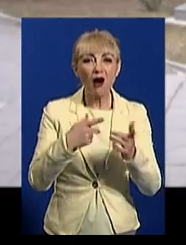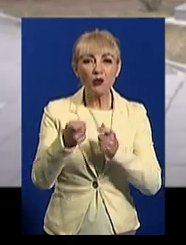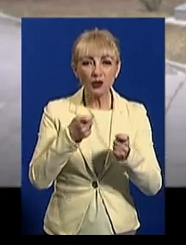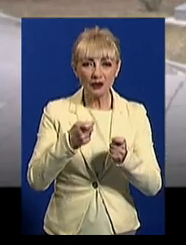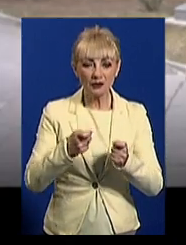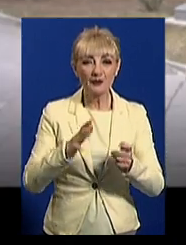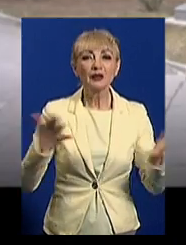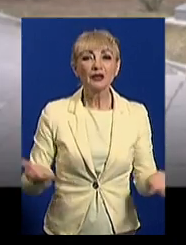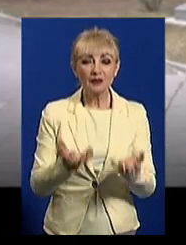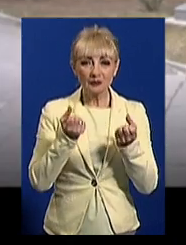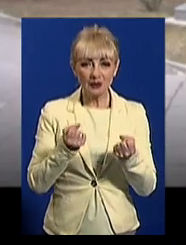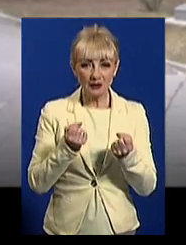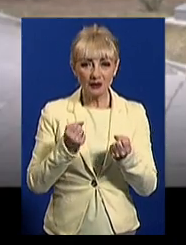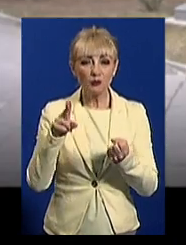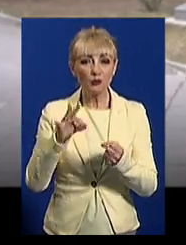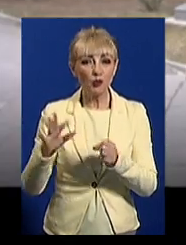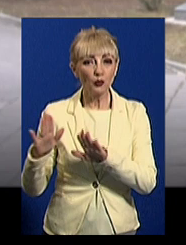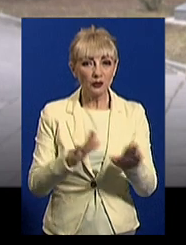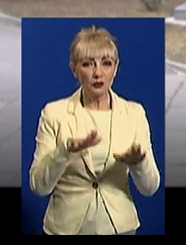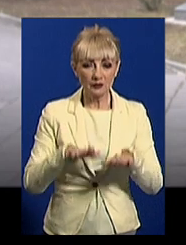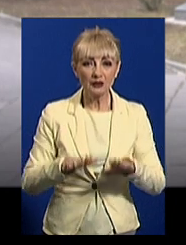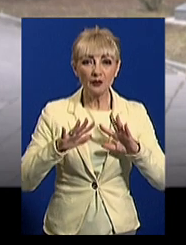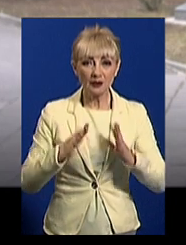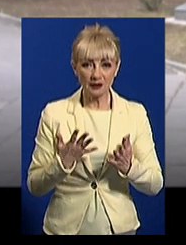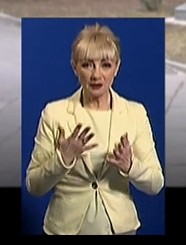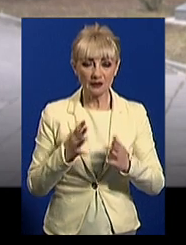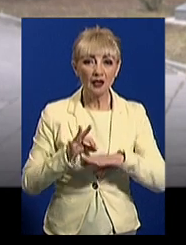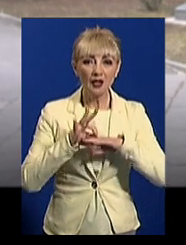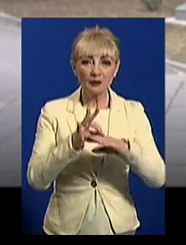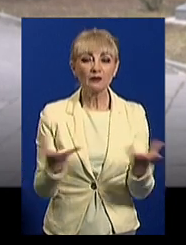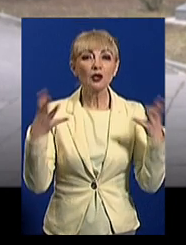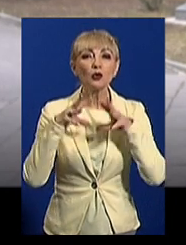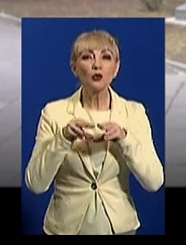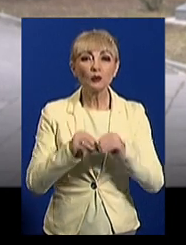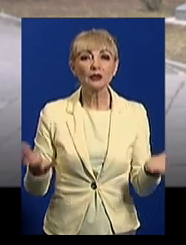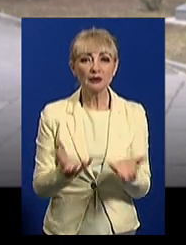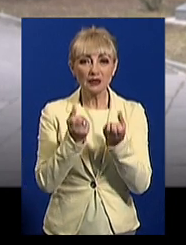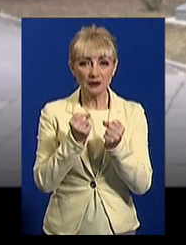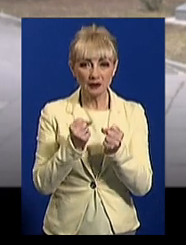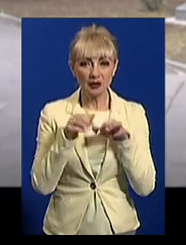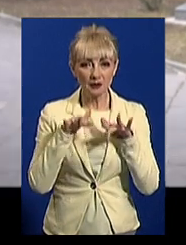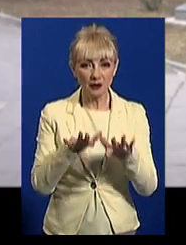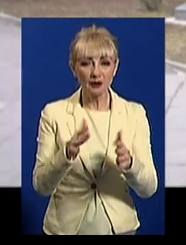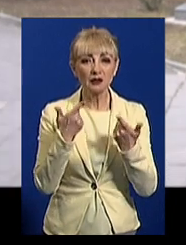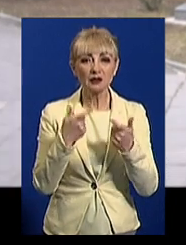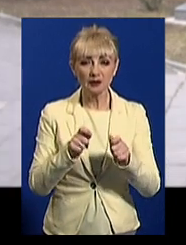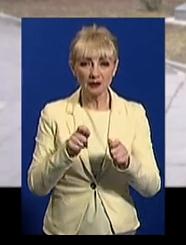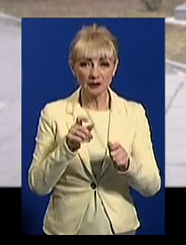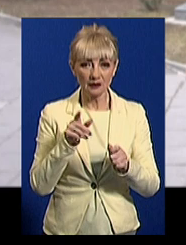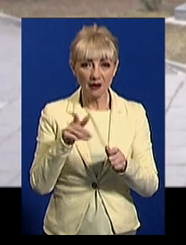Рятувальники по прибуттю до місця події провели комплекс рятувальних робіт, де блокували